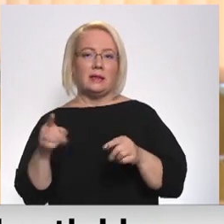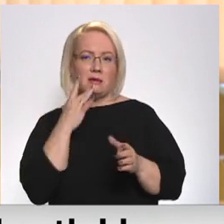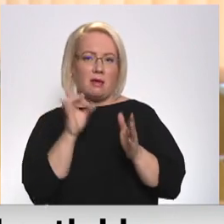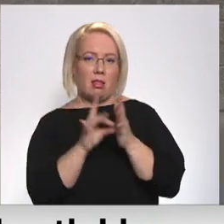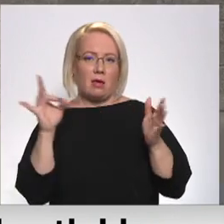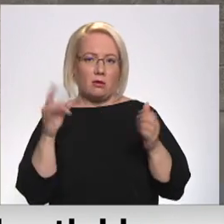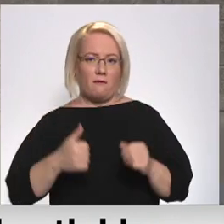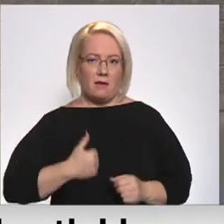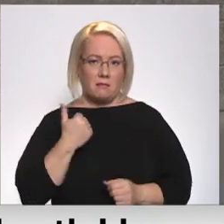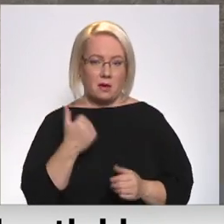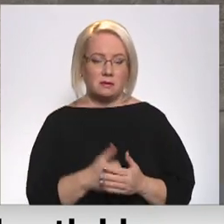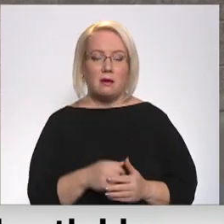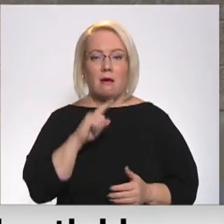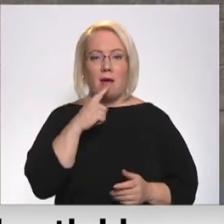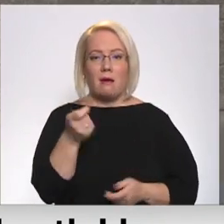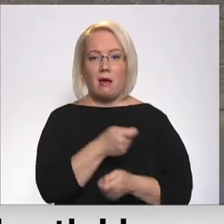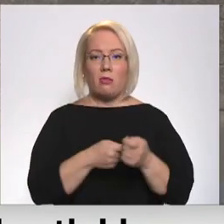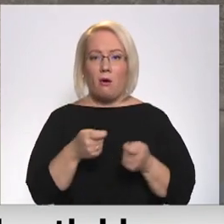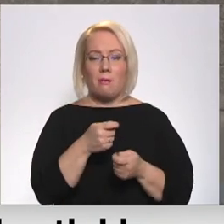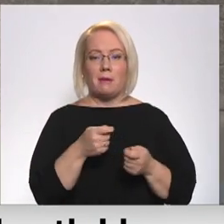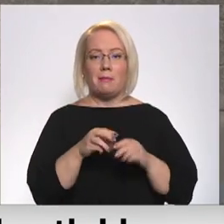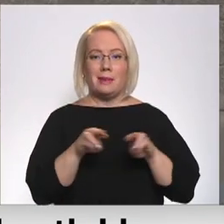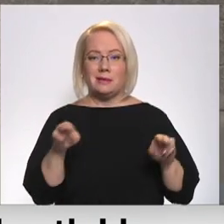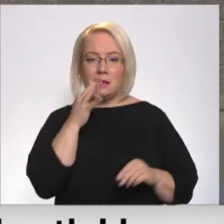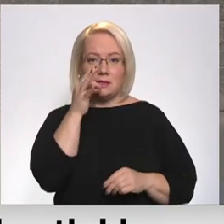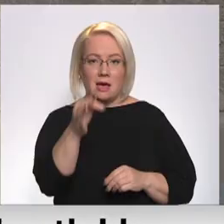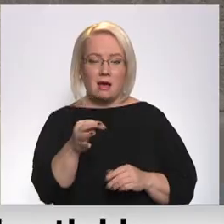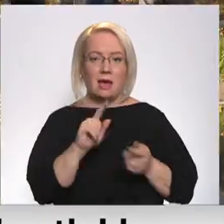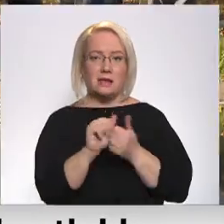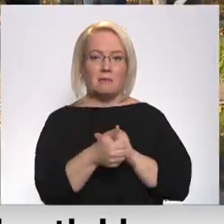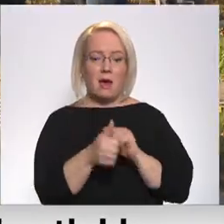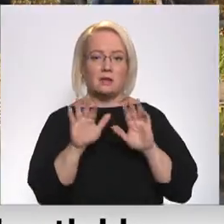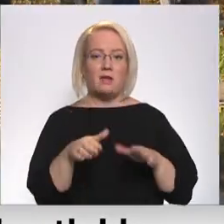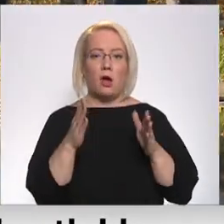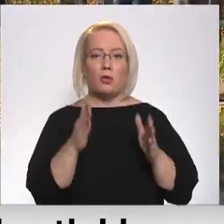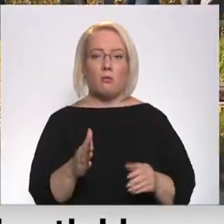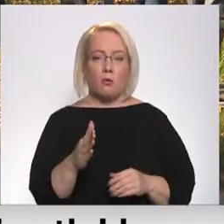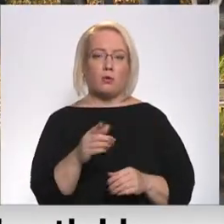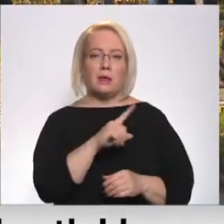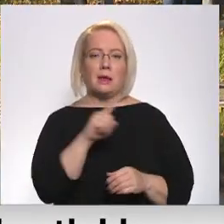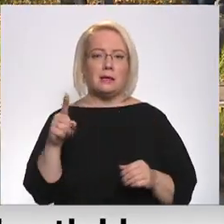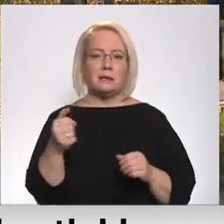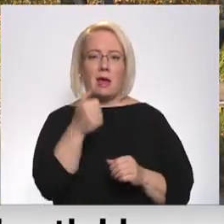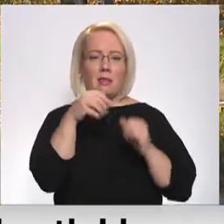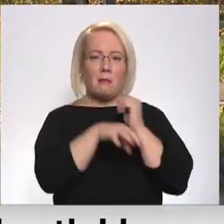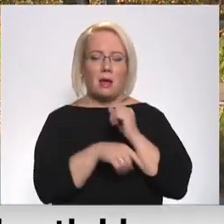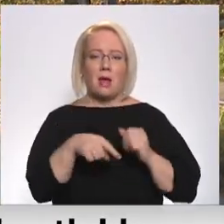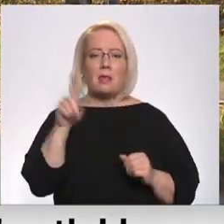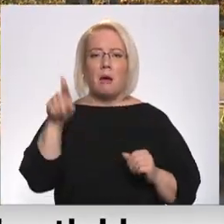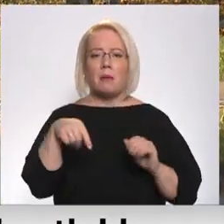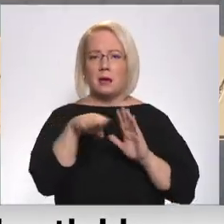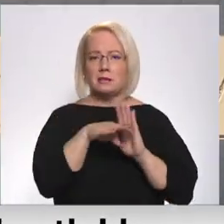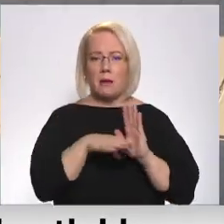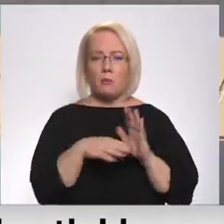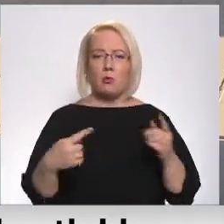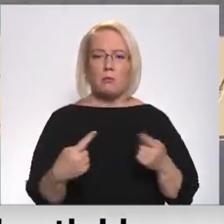šo pakalpojumu. Ekonomikas ministrijā prognozē, ka izmaiņas varētu stāties spēkā līdz gada beigām, lai šī prasība tiktu piemērota